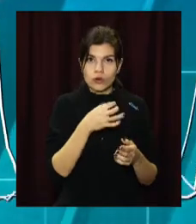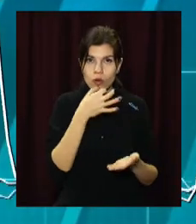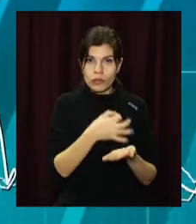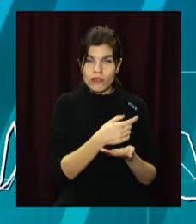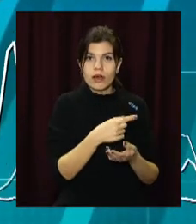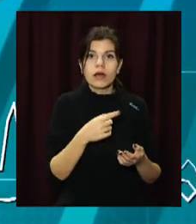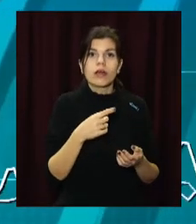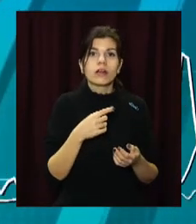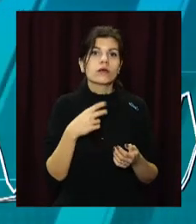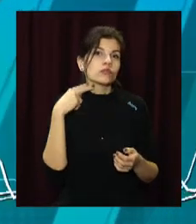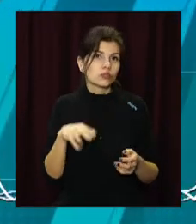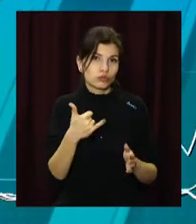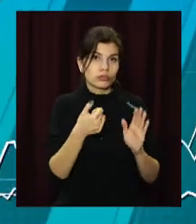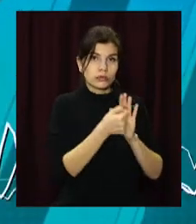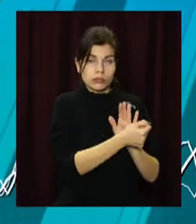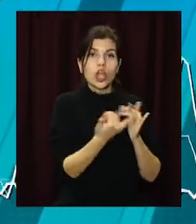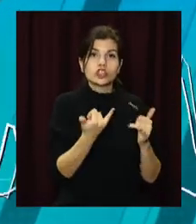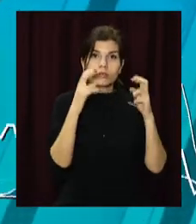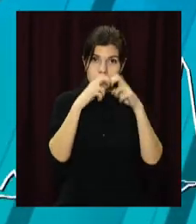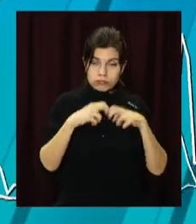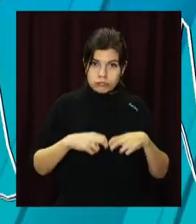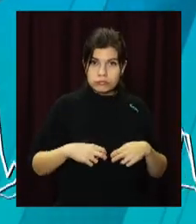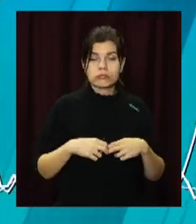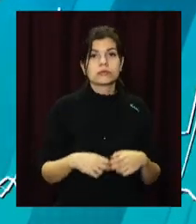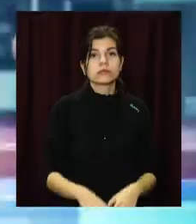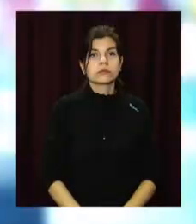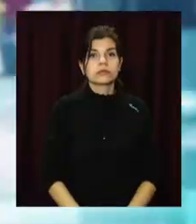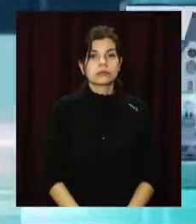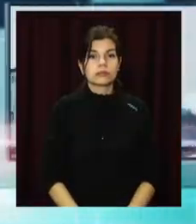вигляді тримання під вартою. Тривають невідкладні слідчі дії.